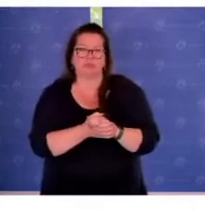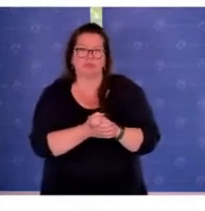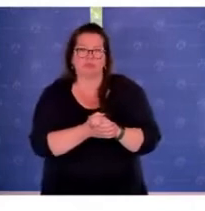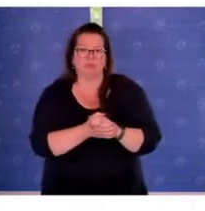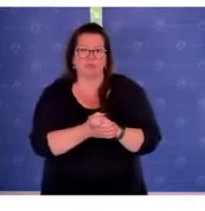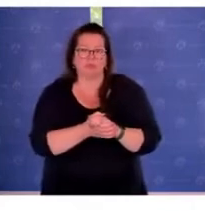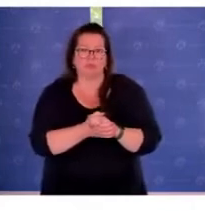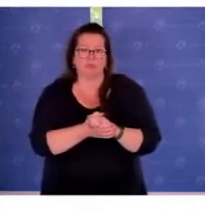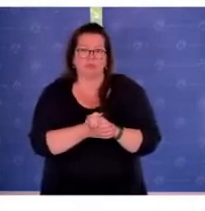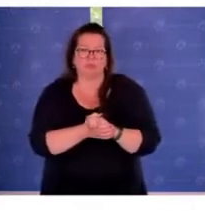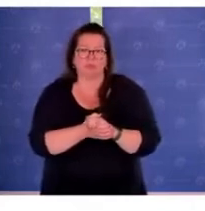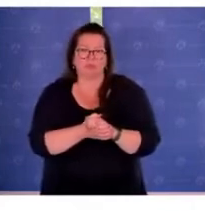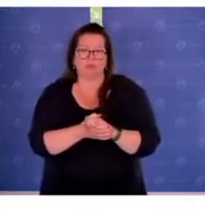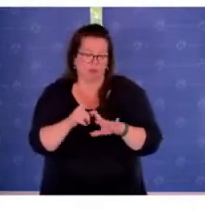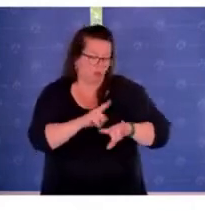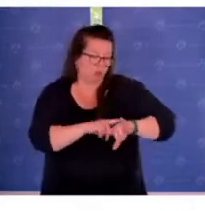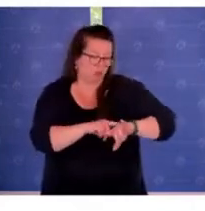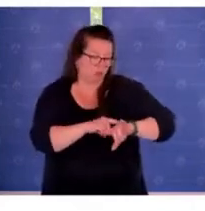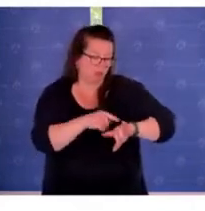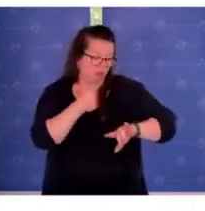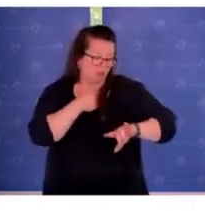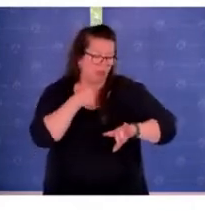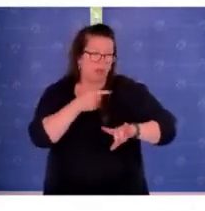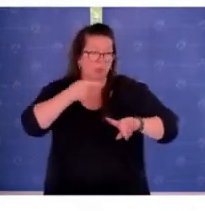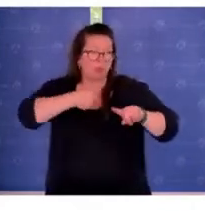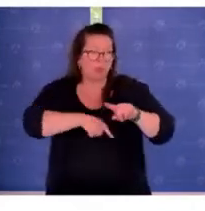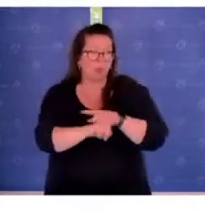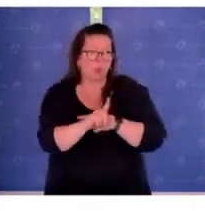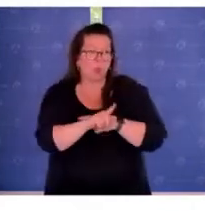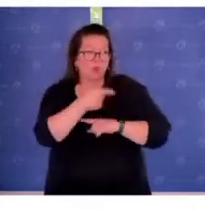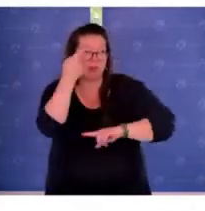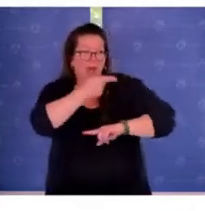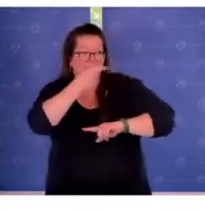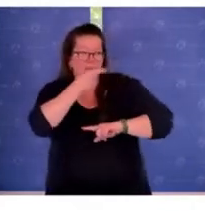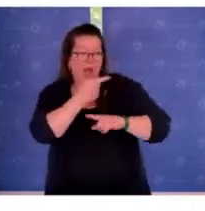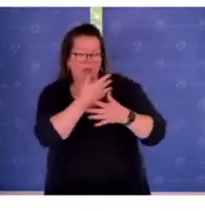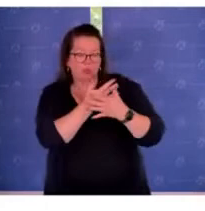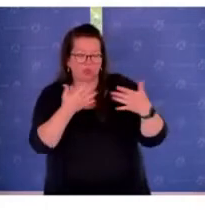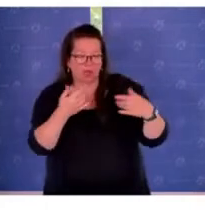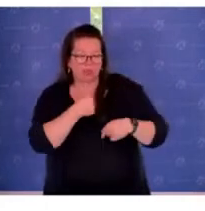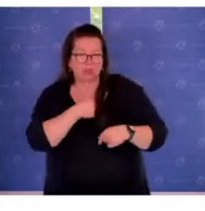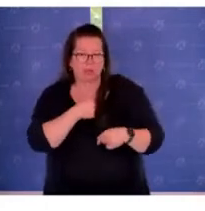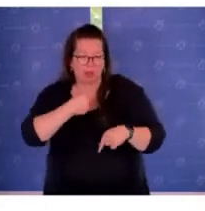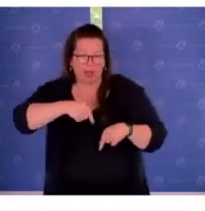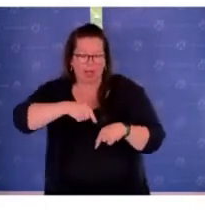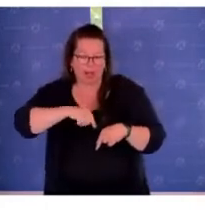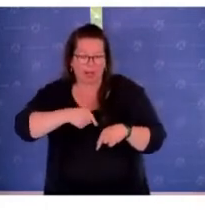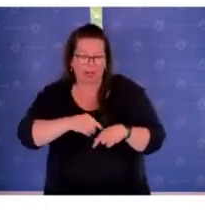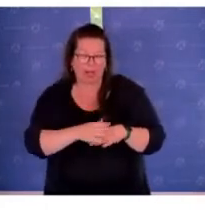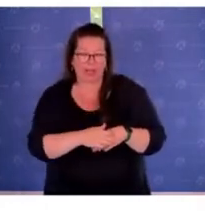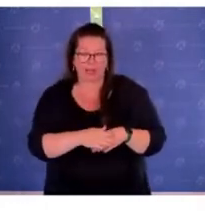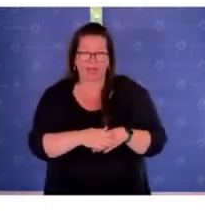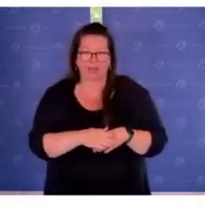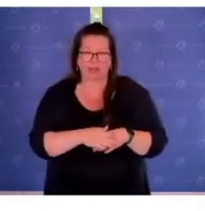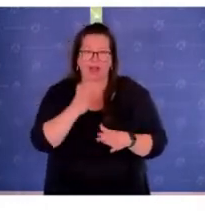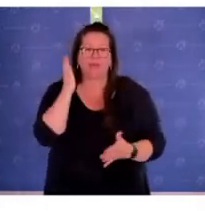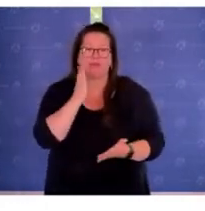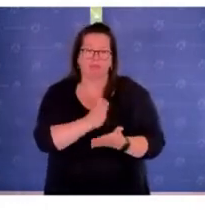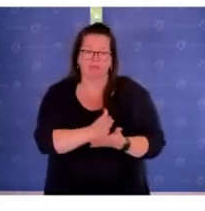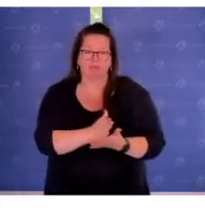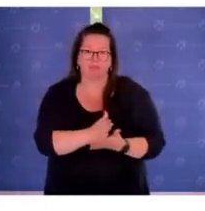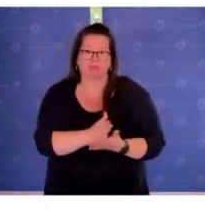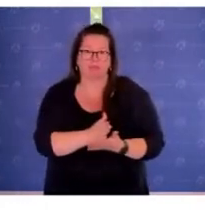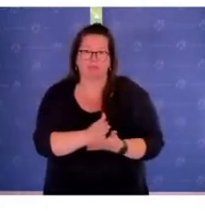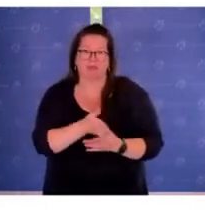Ich gucke mal gerade kurz auf die Uhr. Ich glaube, ich bin noch unterhalb der Ermahnungsgrenze, aber auch gleich am Ende mit